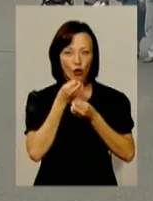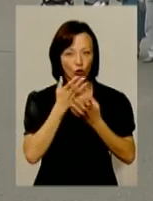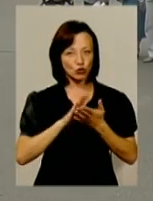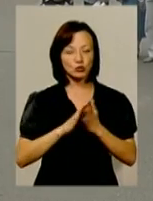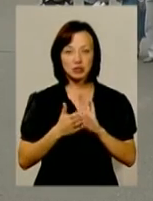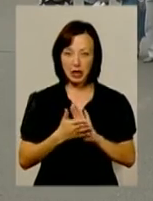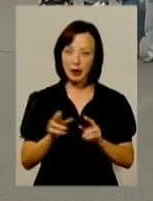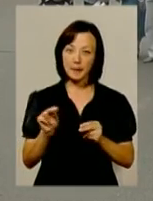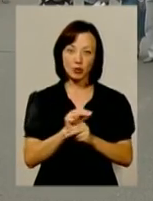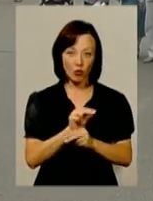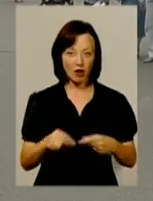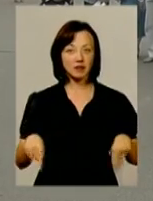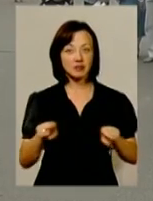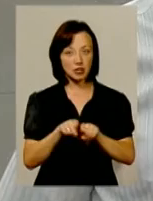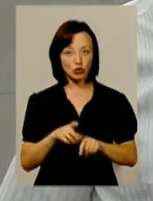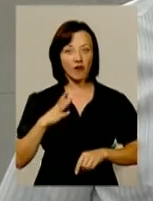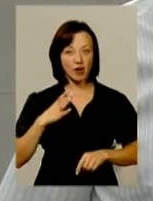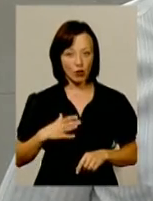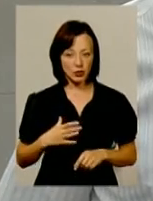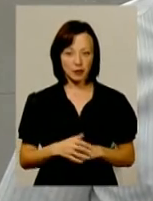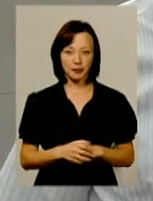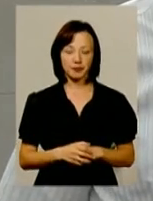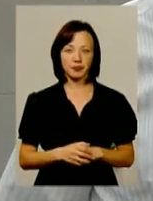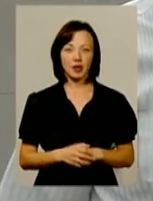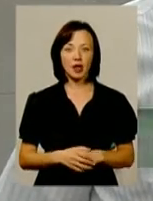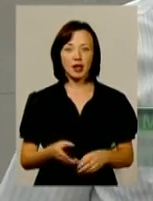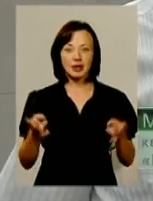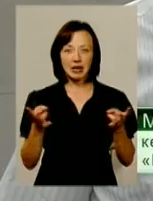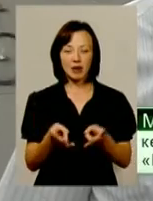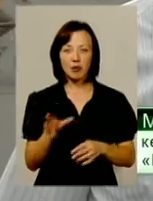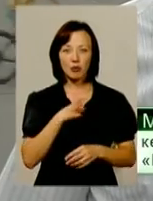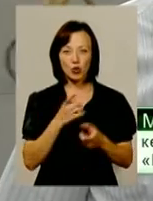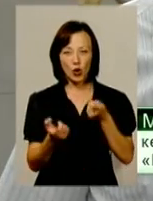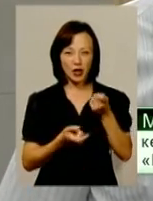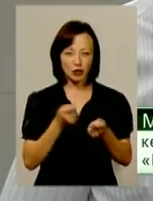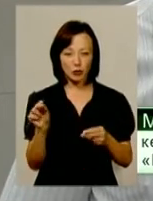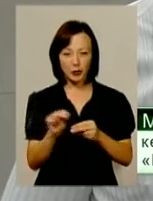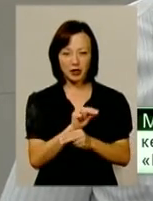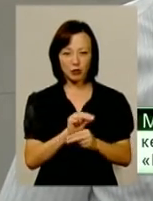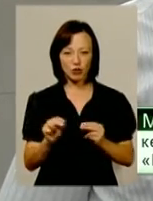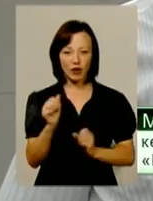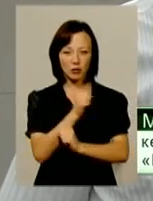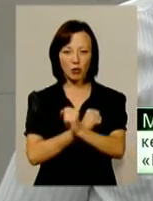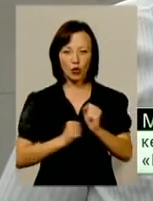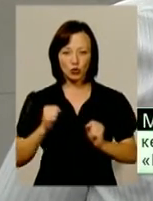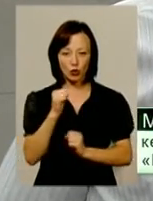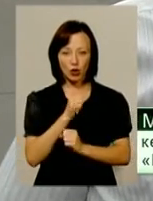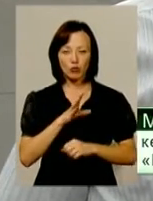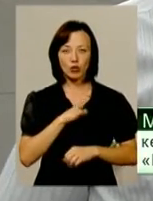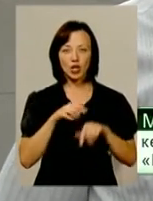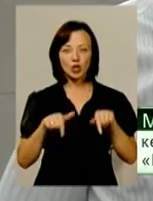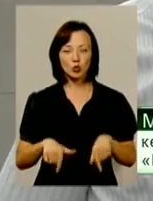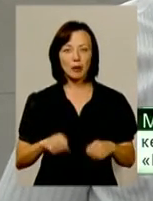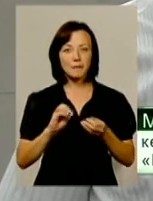стані, підрихтувати його все ж довелося. «Прийшлося її дещо підремонтувати, ходову частину. Були тут